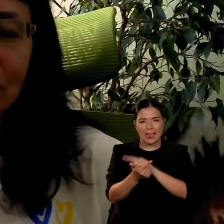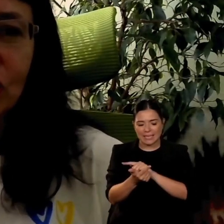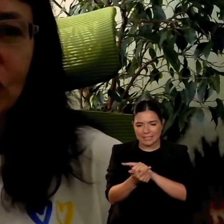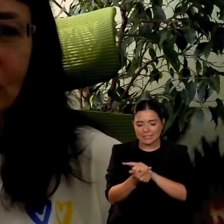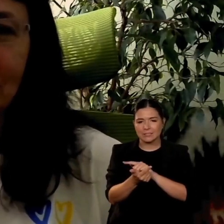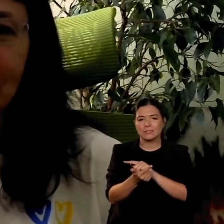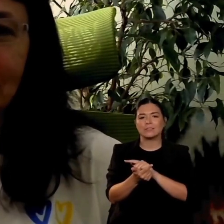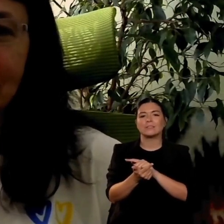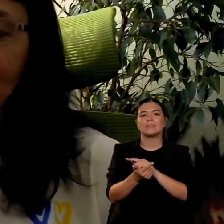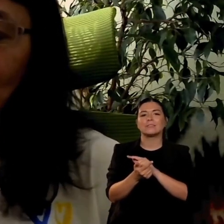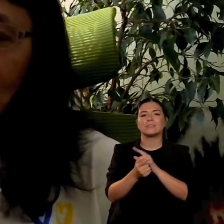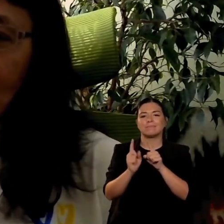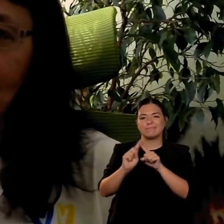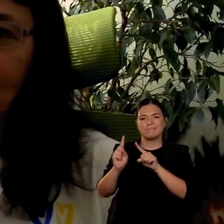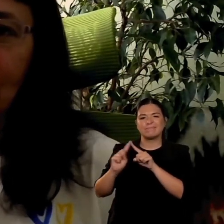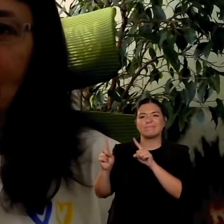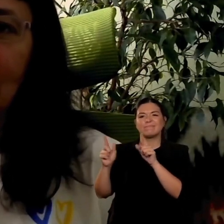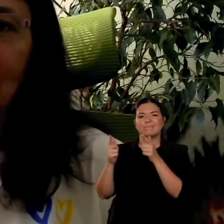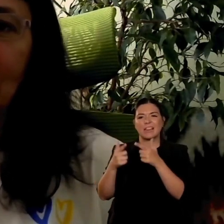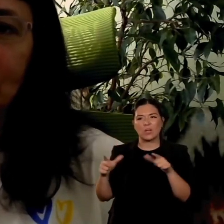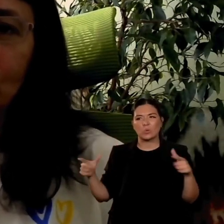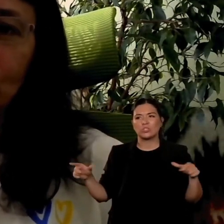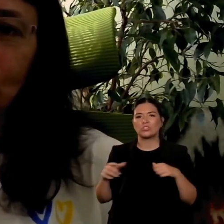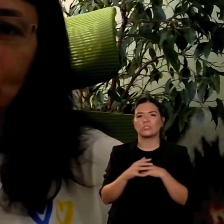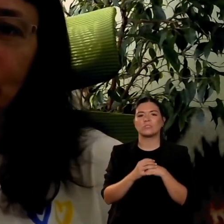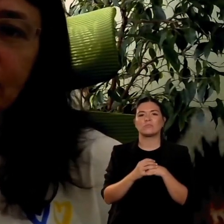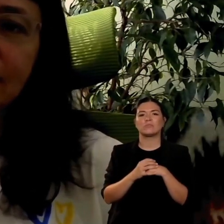e si è creato un podcast in italiano infatti